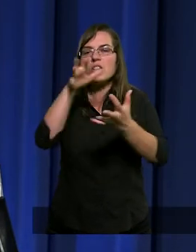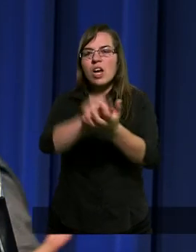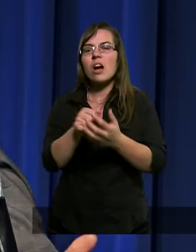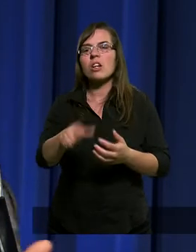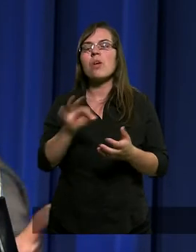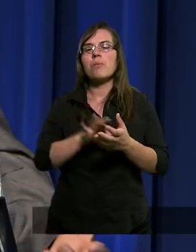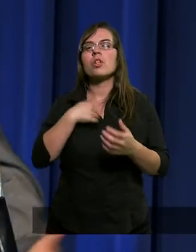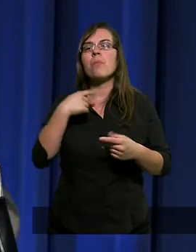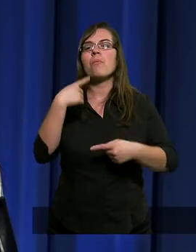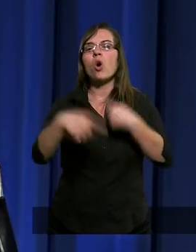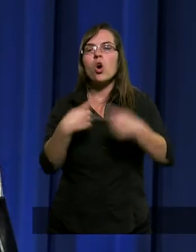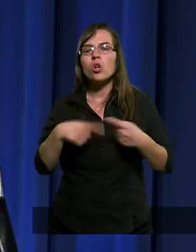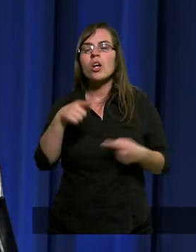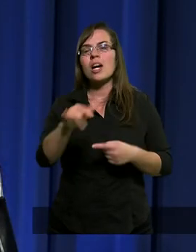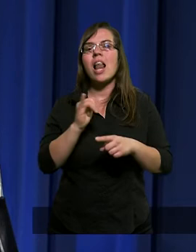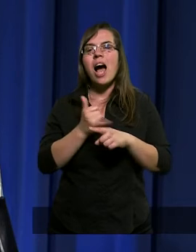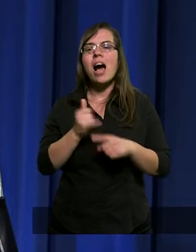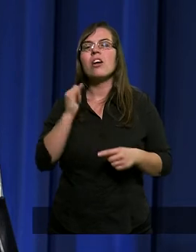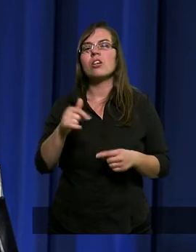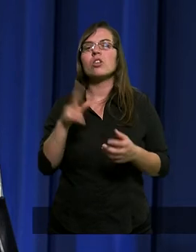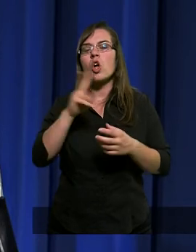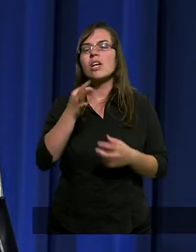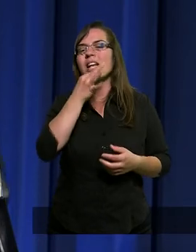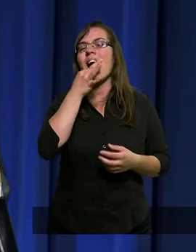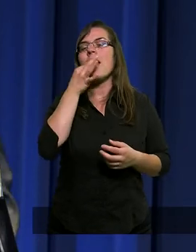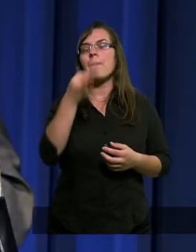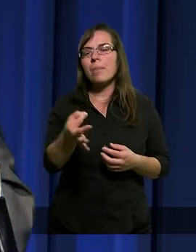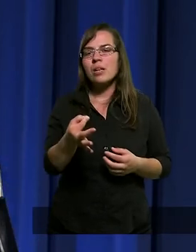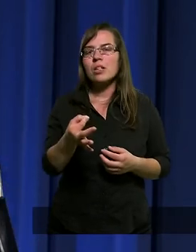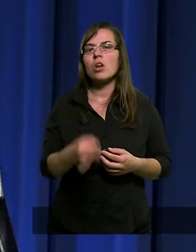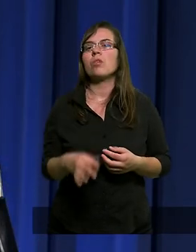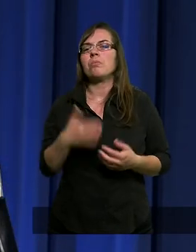wyciągają, z których produkowano lekarstwo i ktoś zapytał,